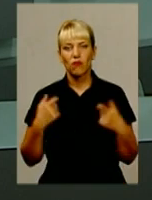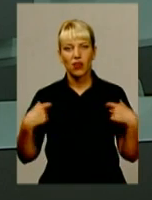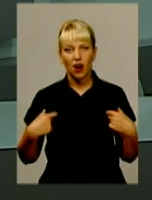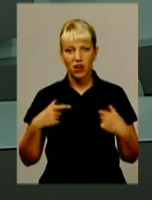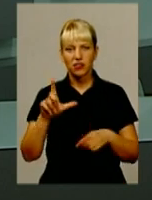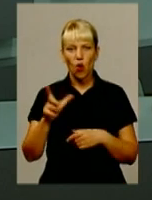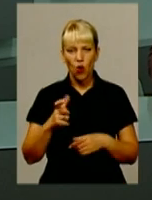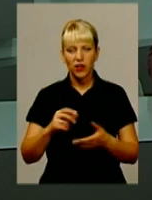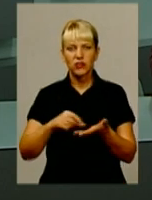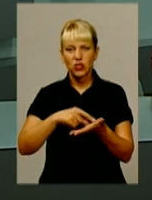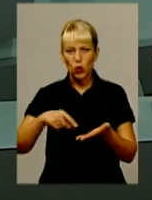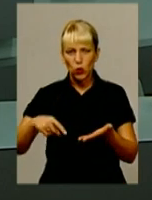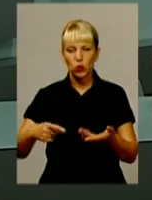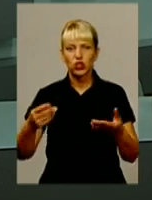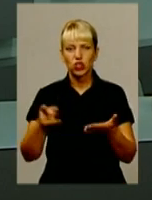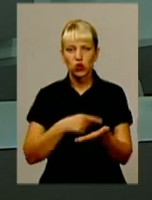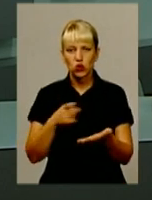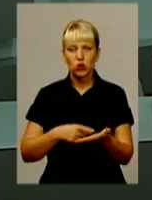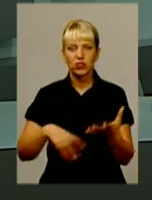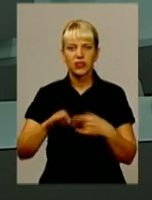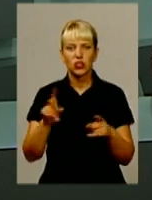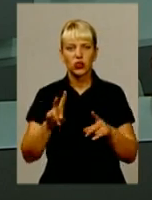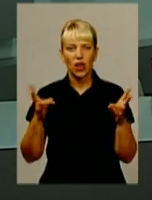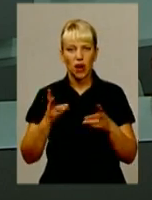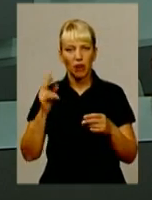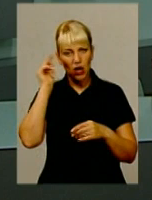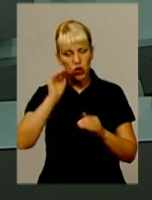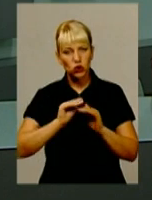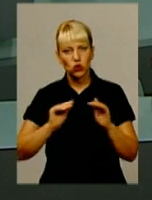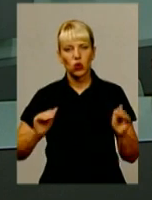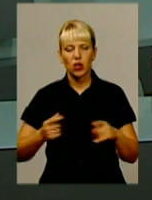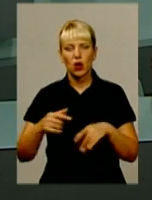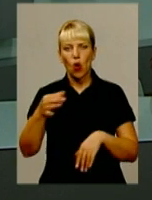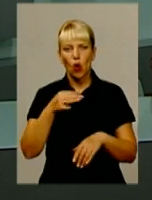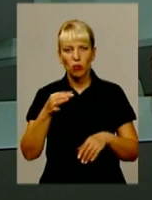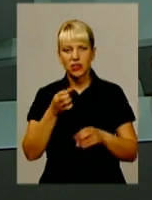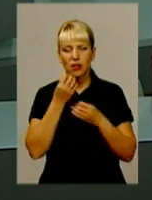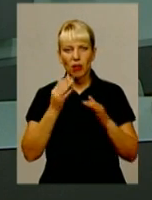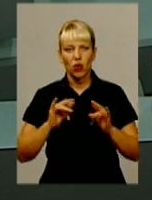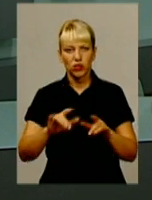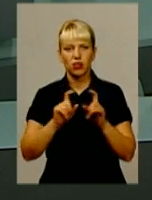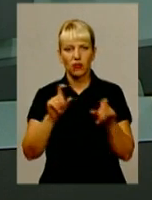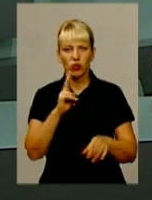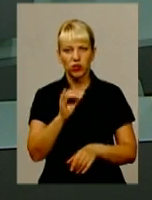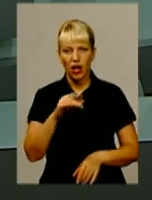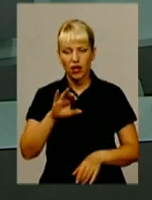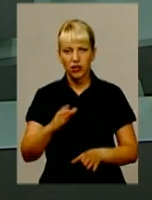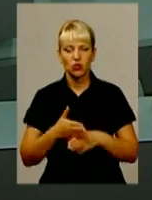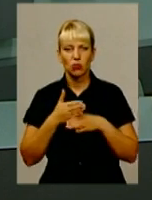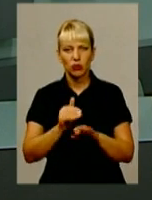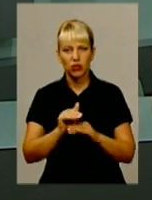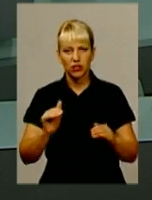олівці, ручки, зошити, альбоми – усе, що треба школяреві. Обласний благодійний фонд «Карітас» вкотре допомагає дітлахам із